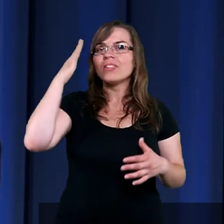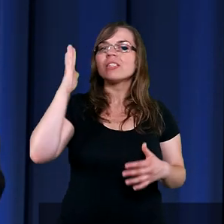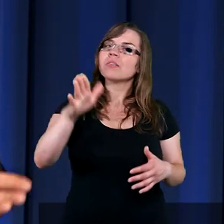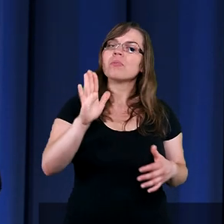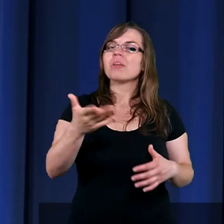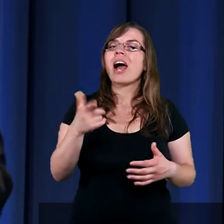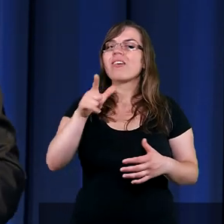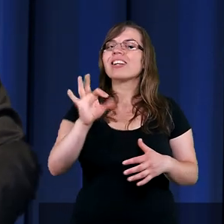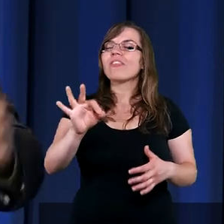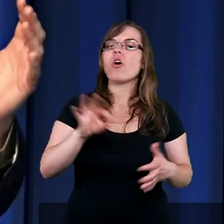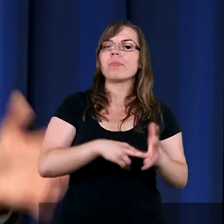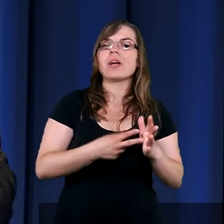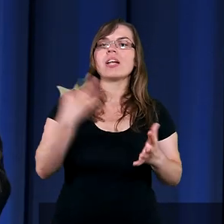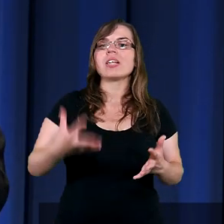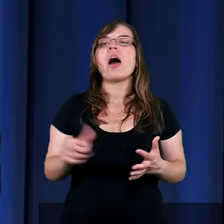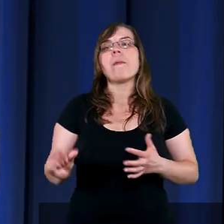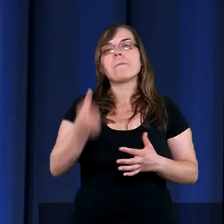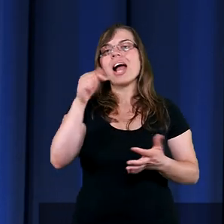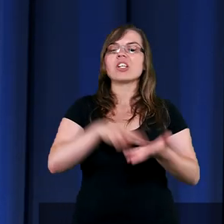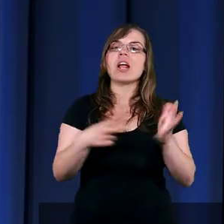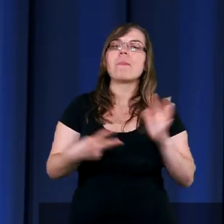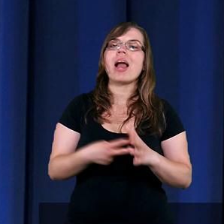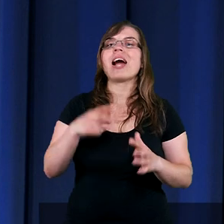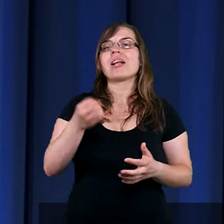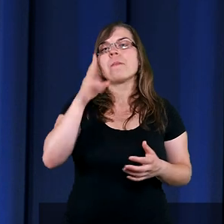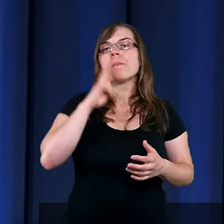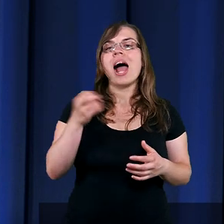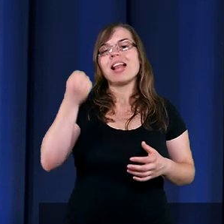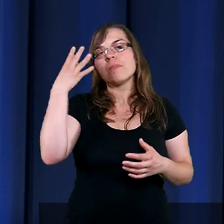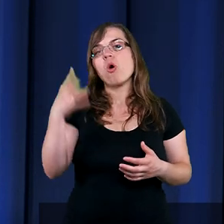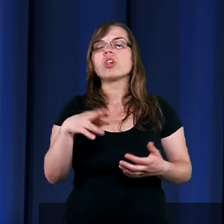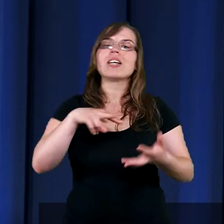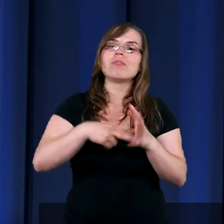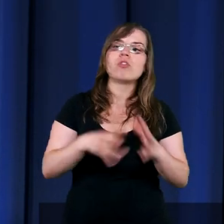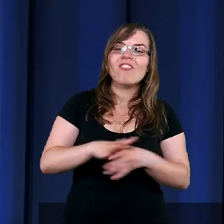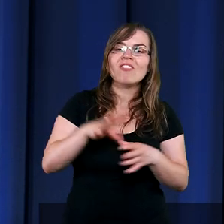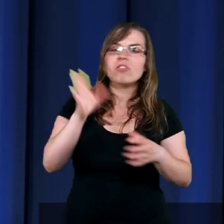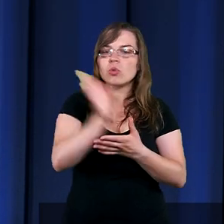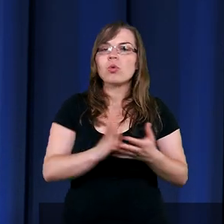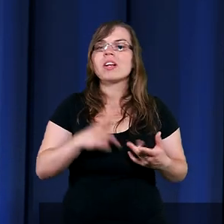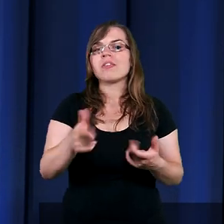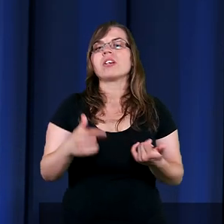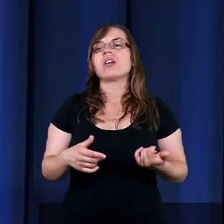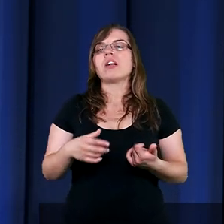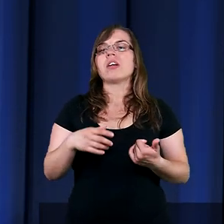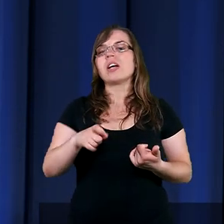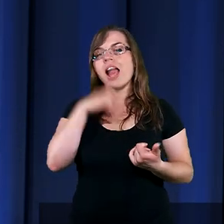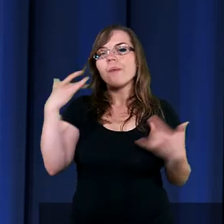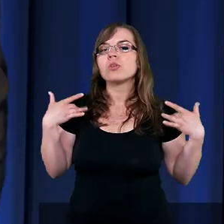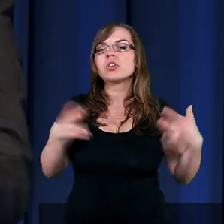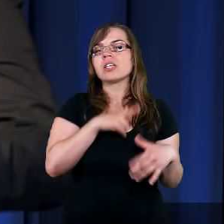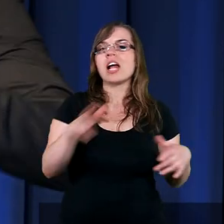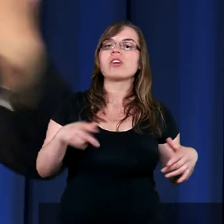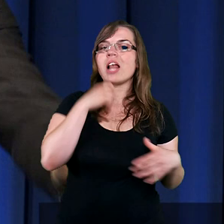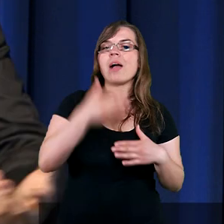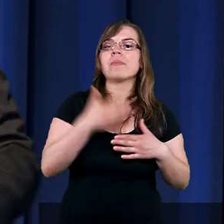miał te właśnie pierwsze te plany, matki Mojżesza legły w gruzach, potem, żeby były lepsze rzeczy.